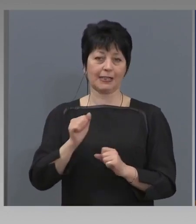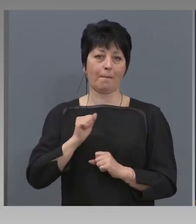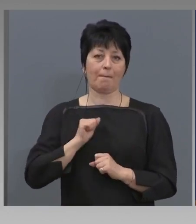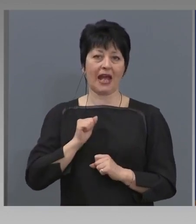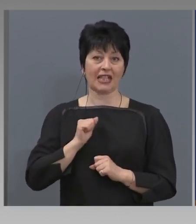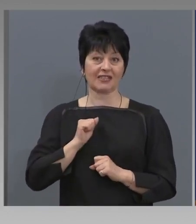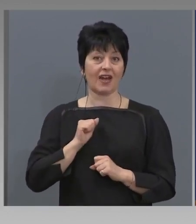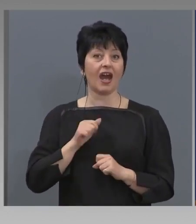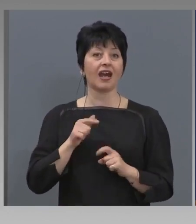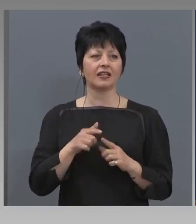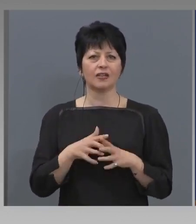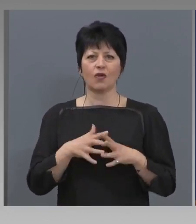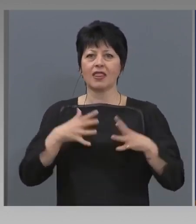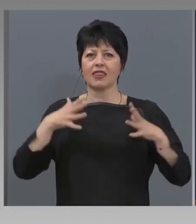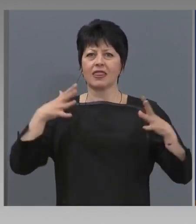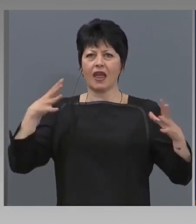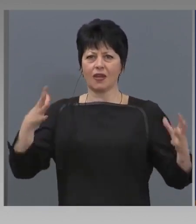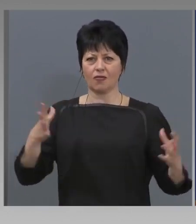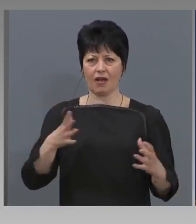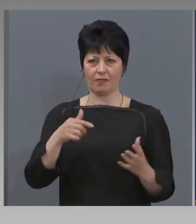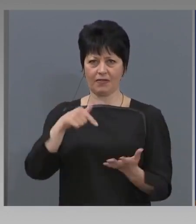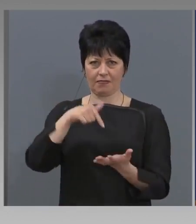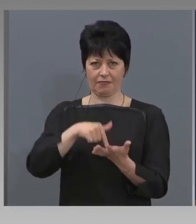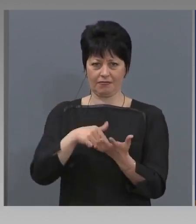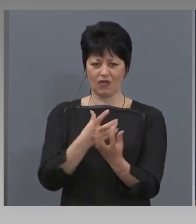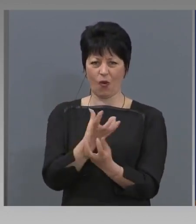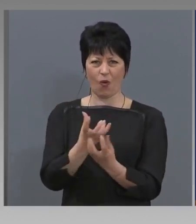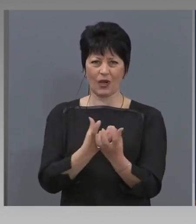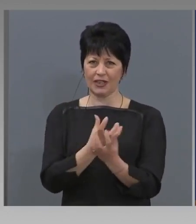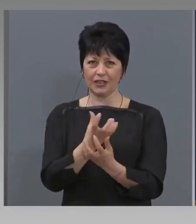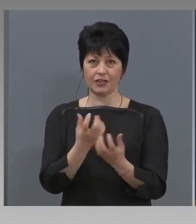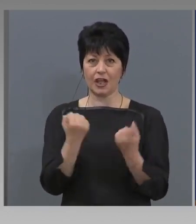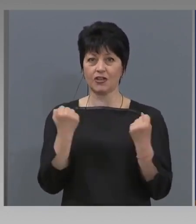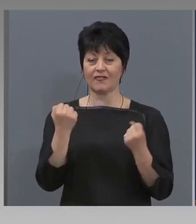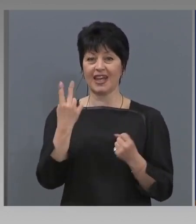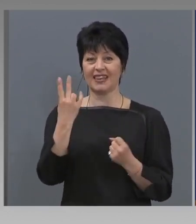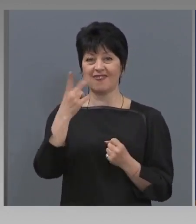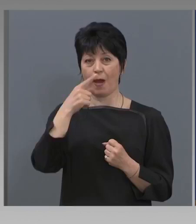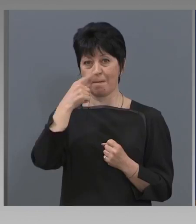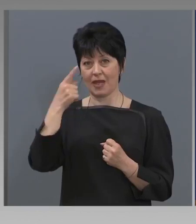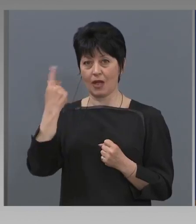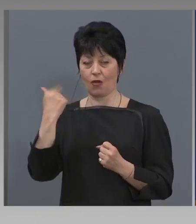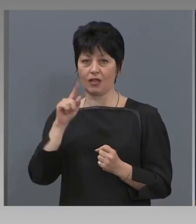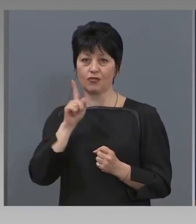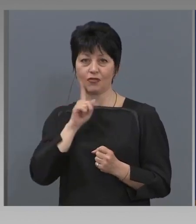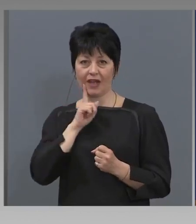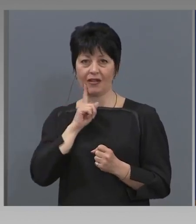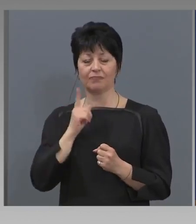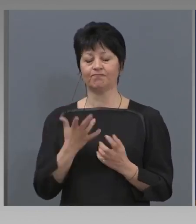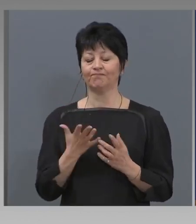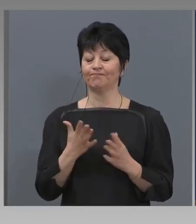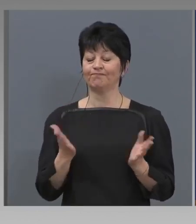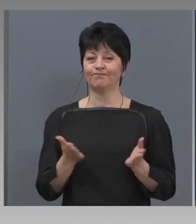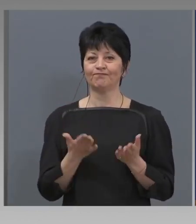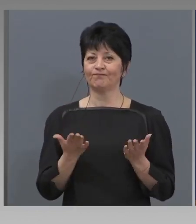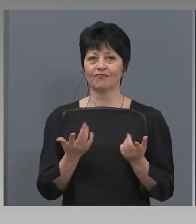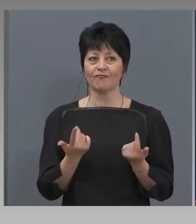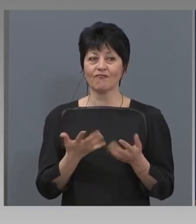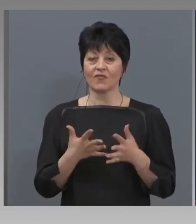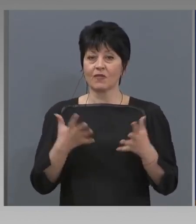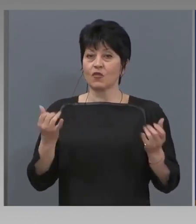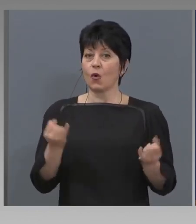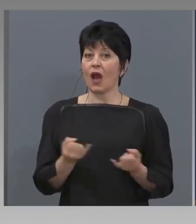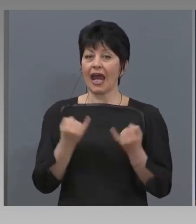Където е най-голямото огнище и живеят 2 милиона души. Много е лесно да се прехвърнем и да